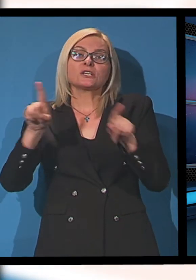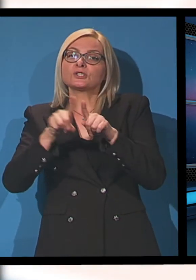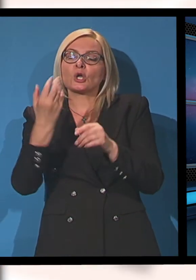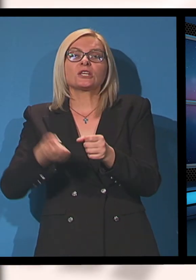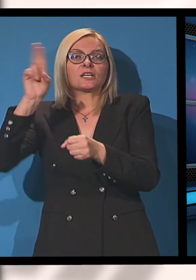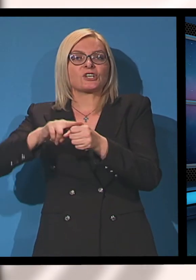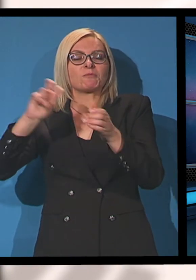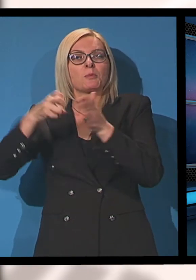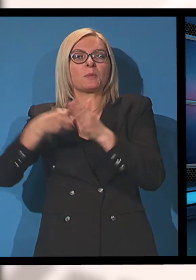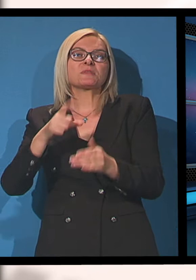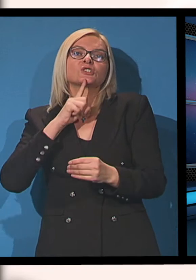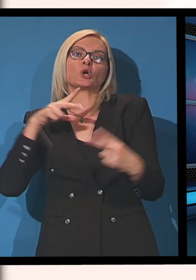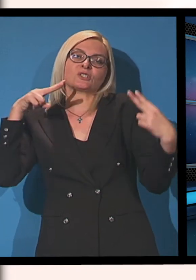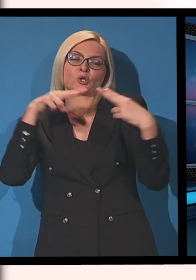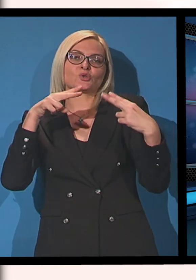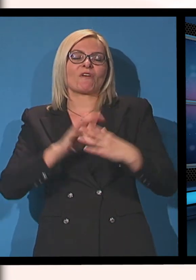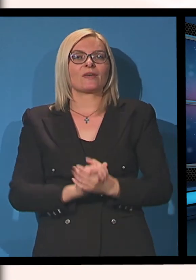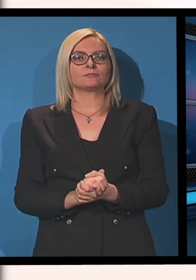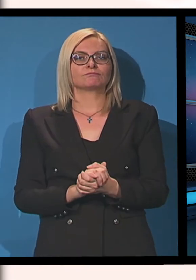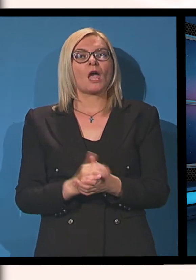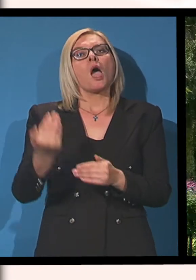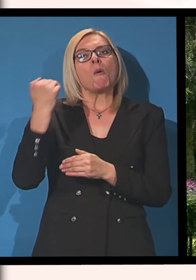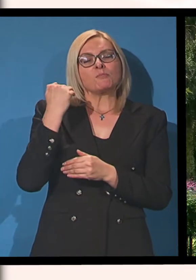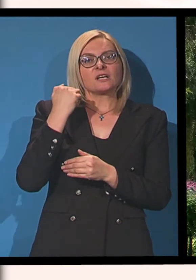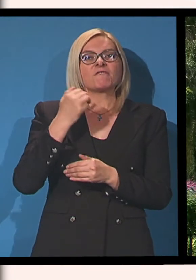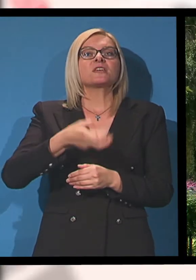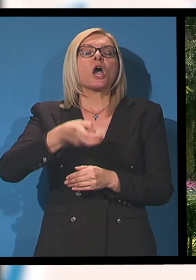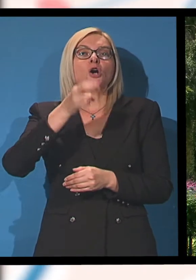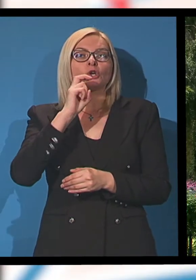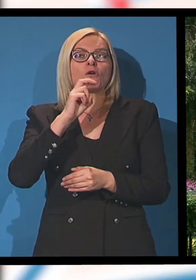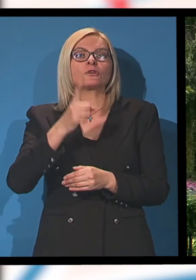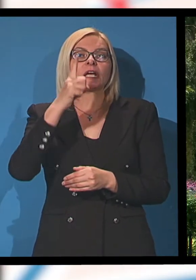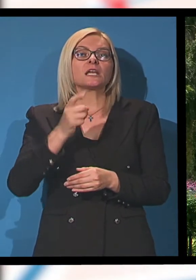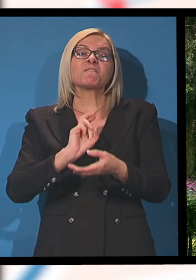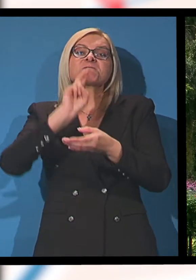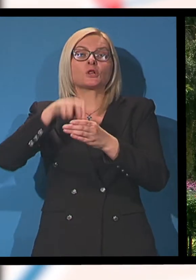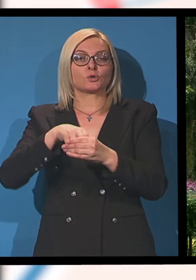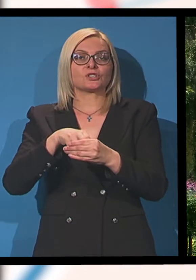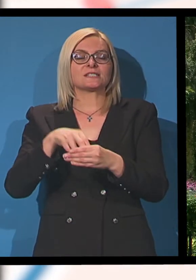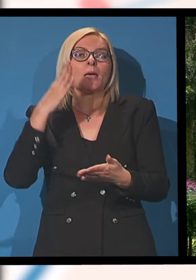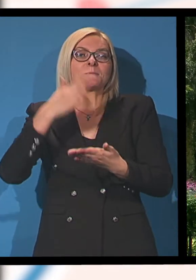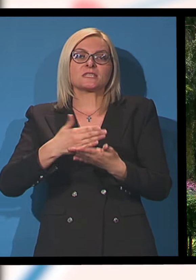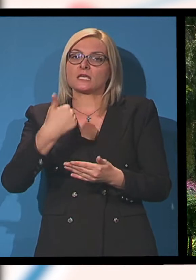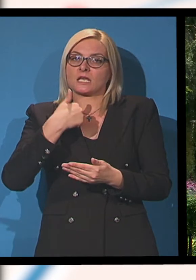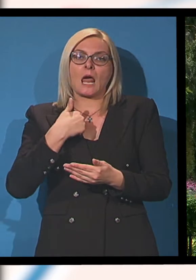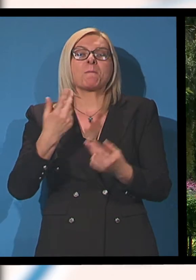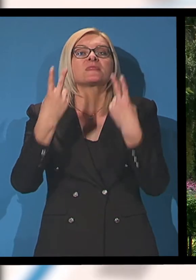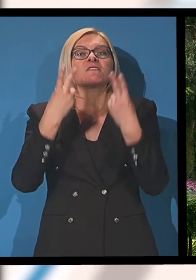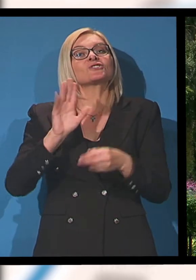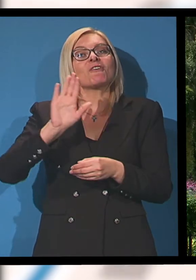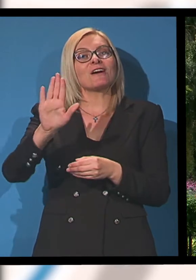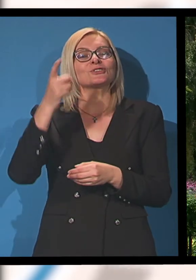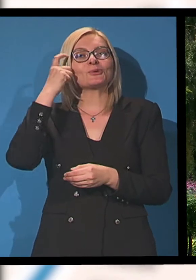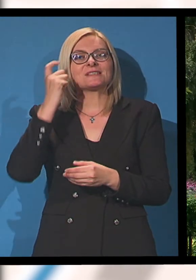но и да ги решаваме проблемите со кои се соочувате. Пријави, одговори и вклучи се, бидеќи нам